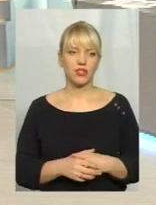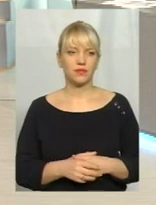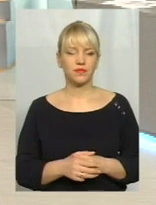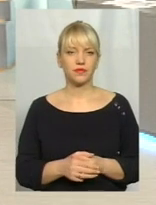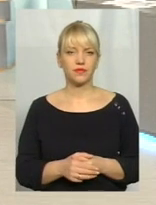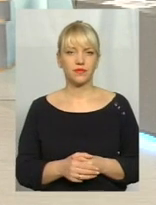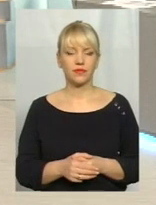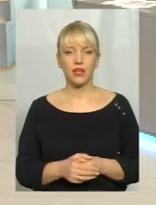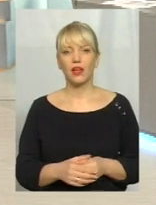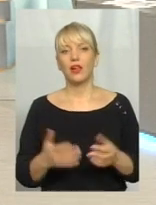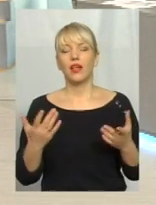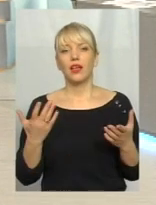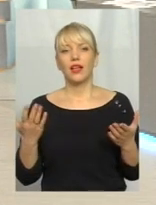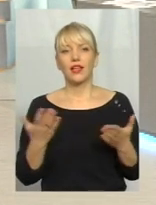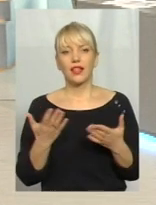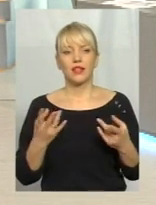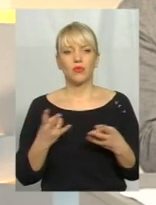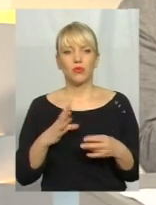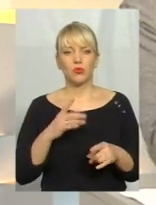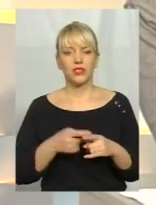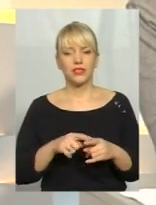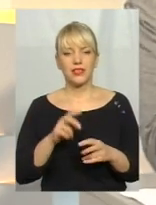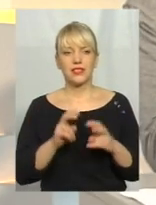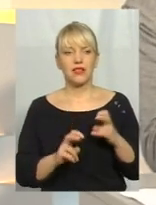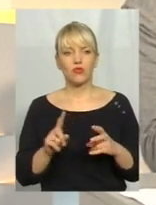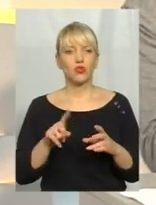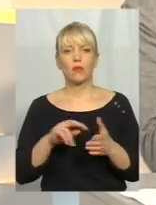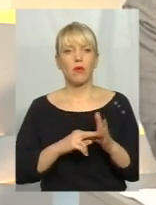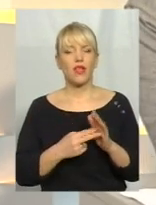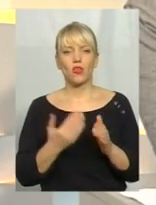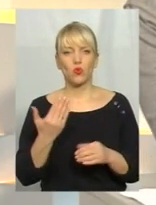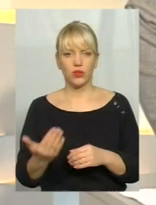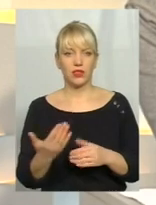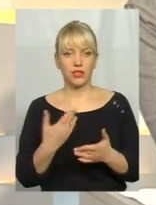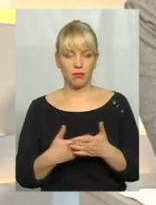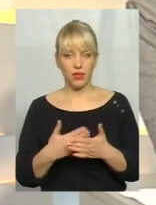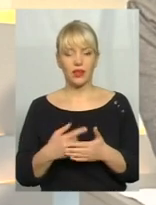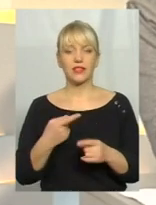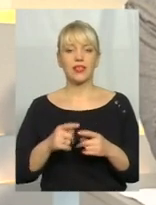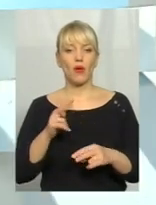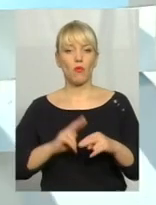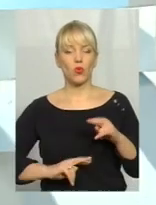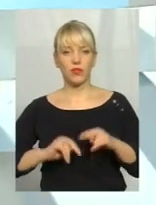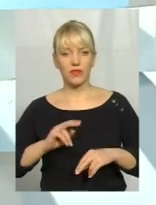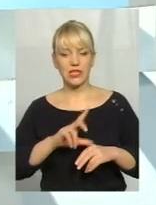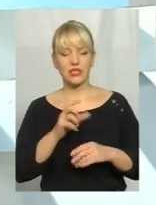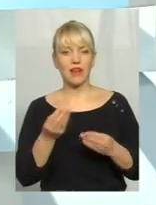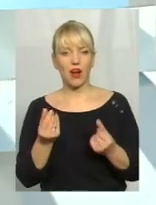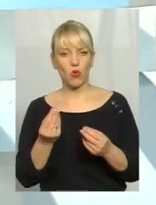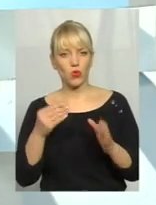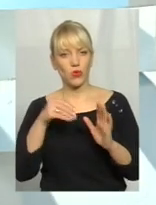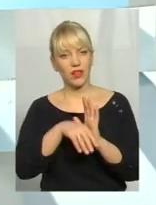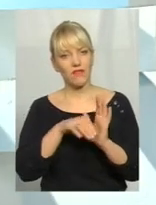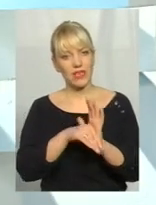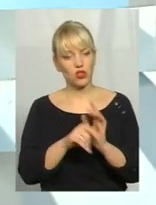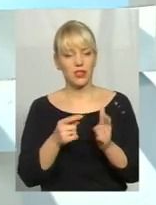який має бути цей завод? Що ви плануєте? По-перше, будівництво за рахунок інвестора чи все ж таки